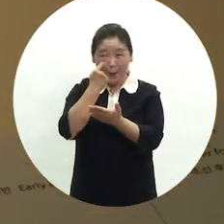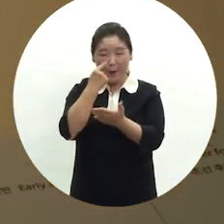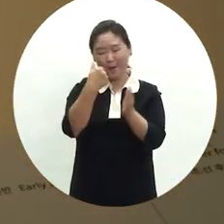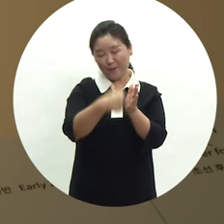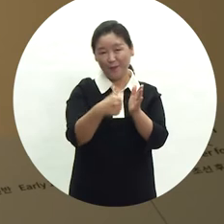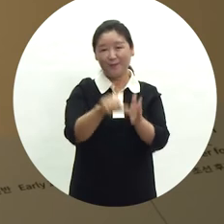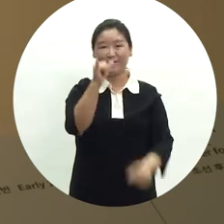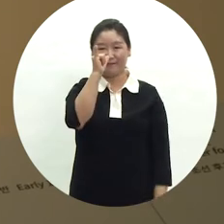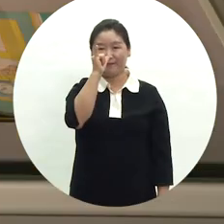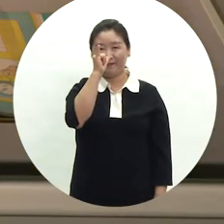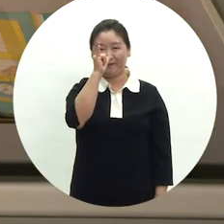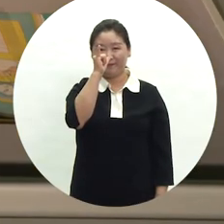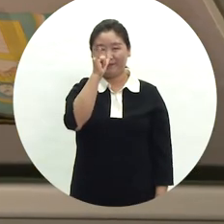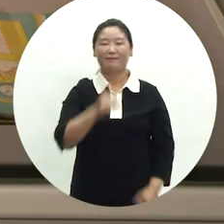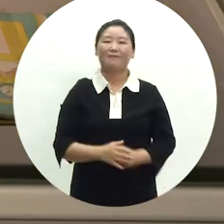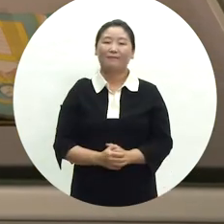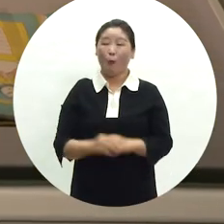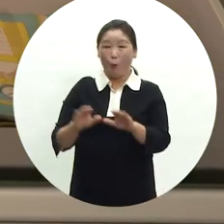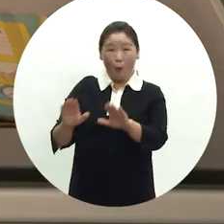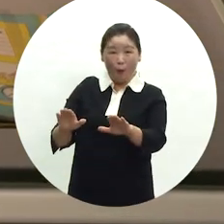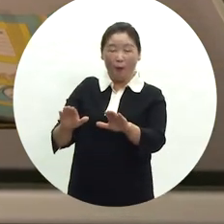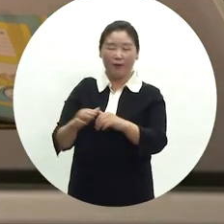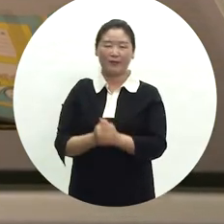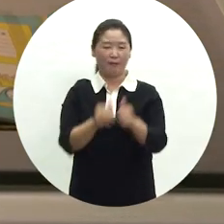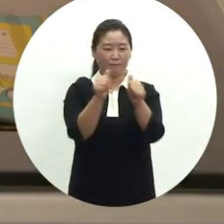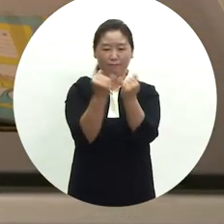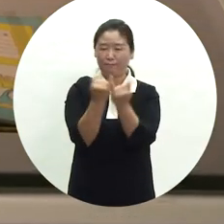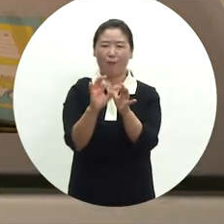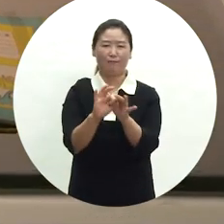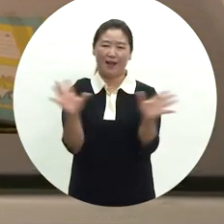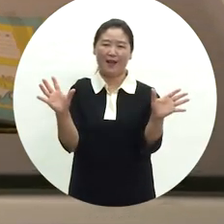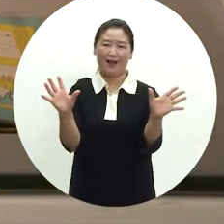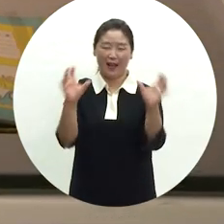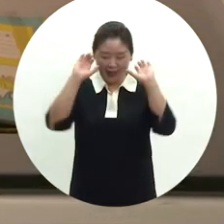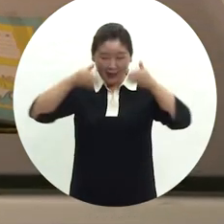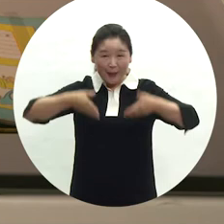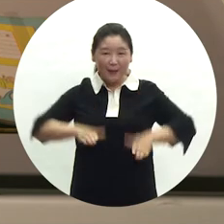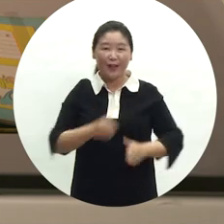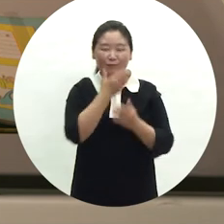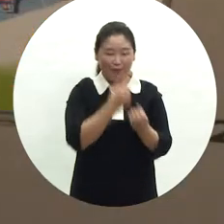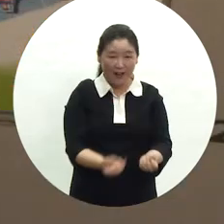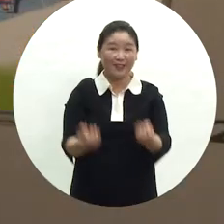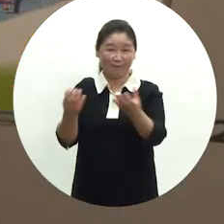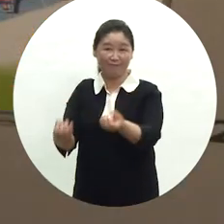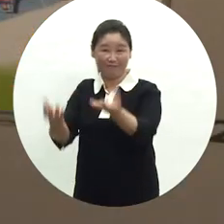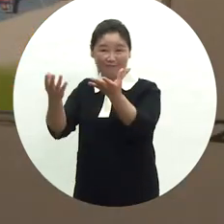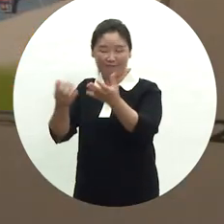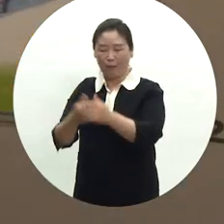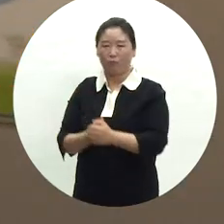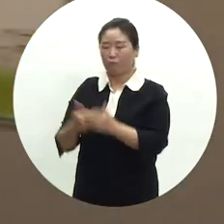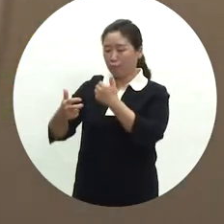만나볼 수 있습니다. 오늘날에는 성별과 상관없이 아이의 출생을 축하하는데 주로